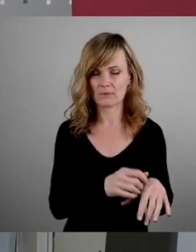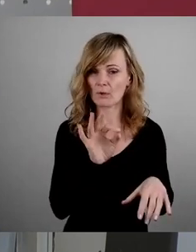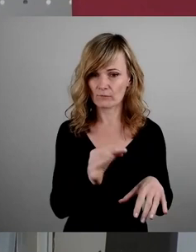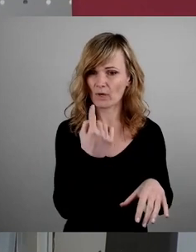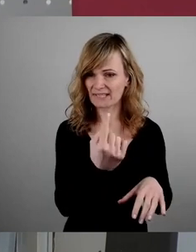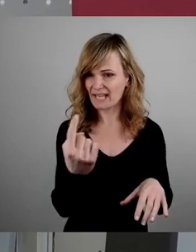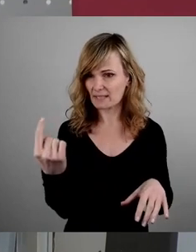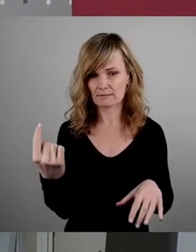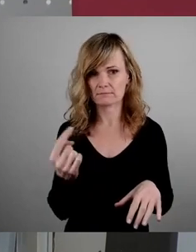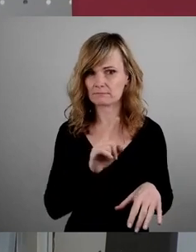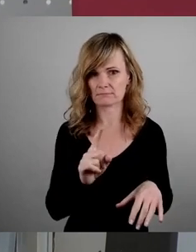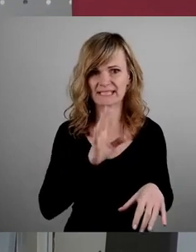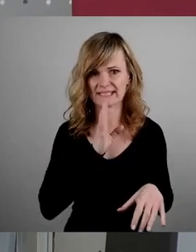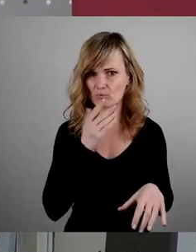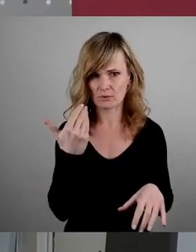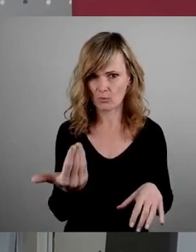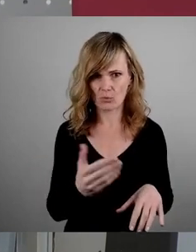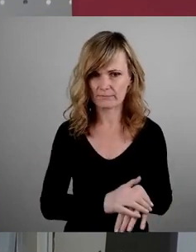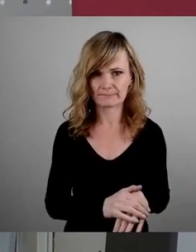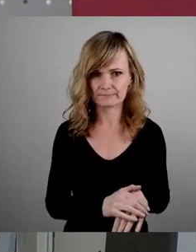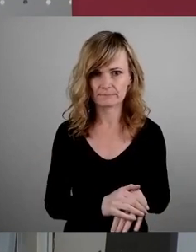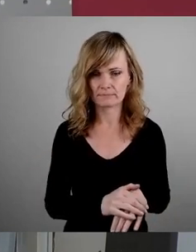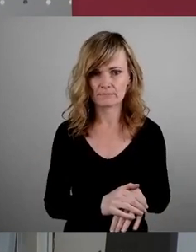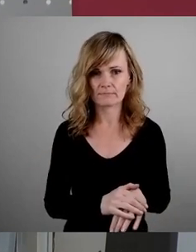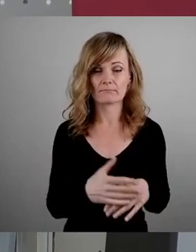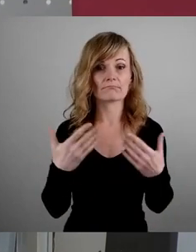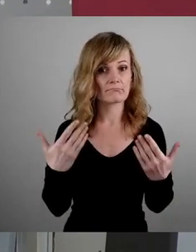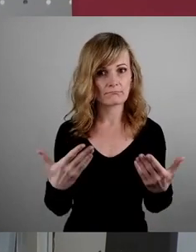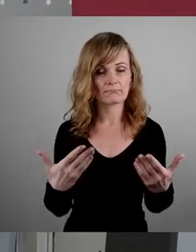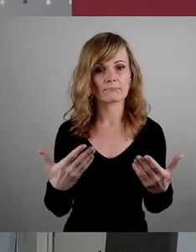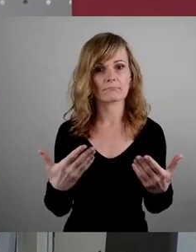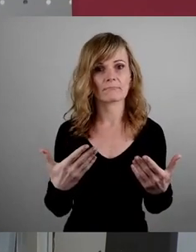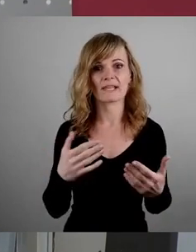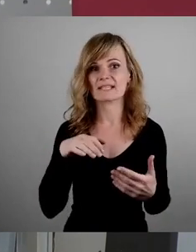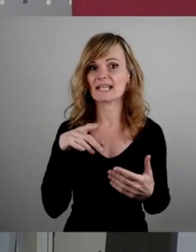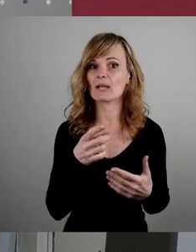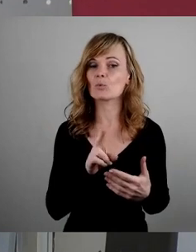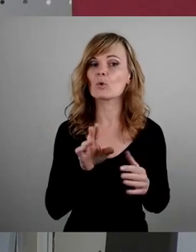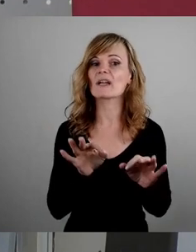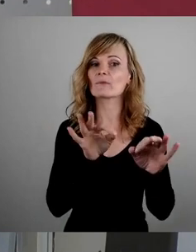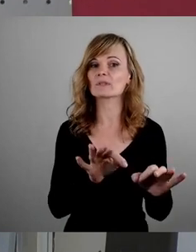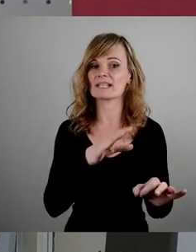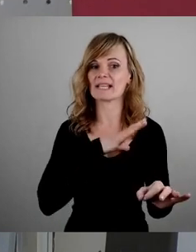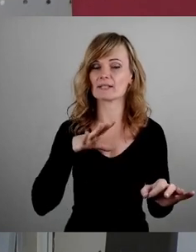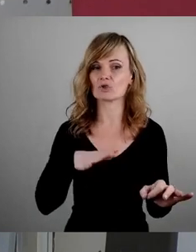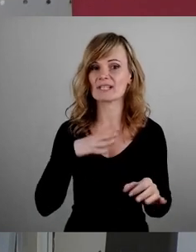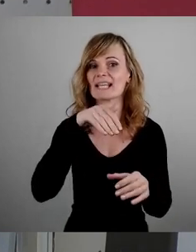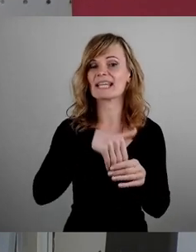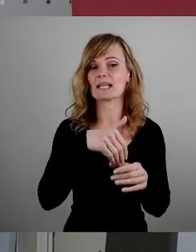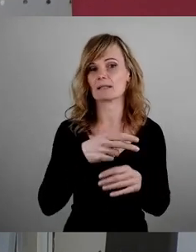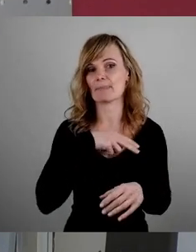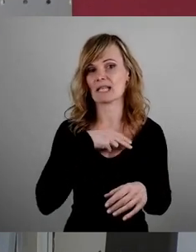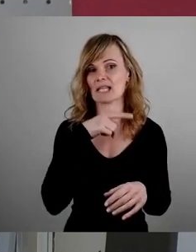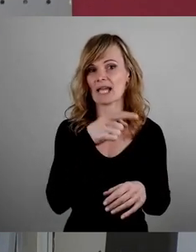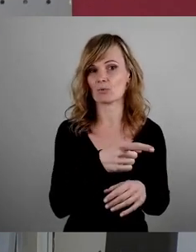Maße tatsächlich der Fall ist. Das bestätigt uns ja sogar ein CDU-geführtes sächsisches Innenministerium, weil dort